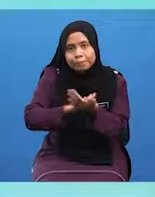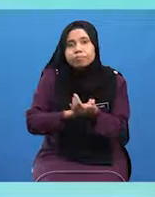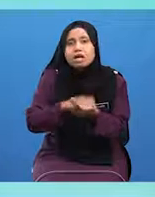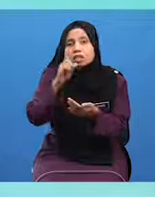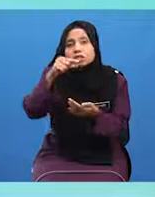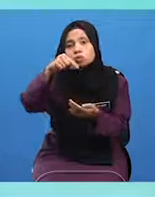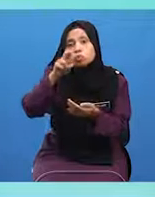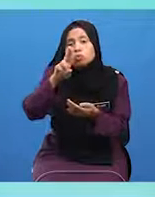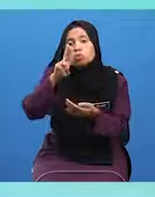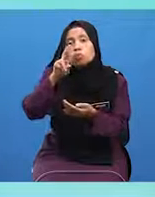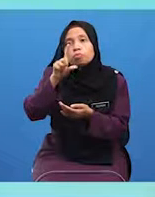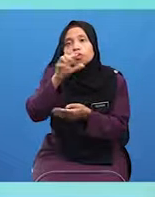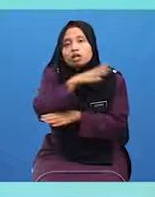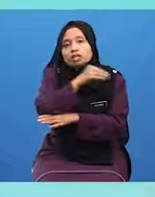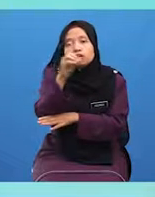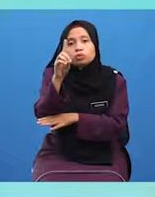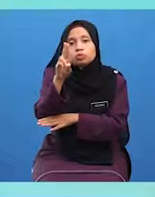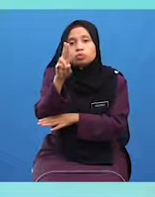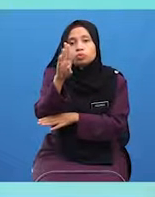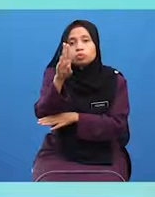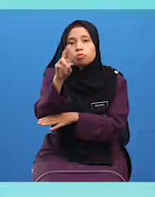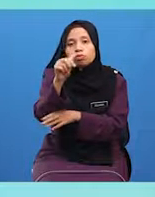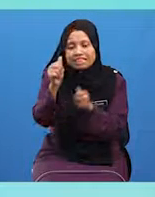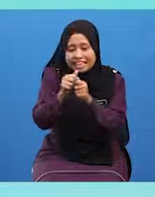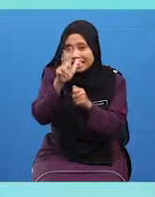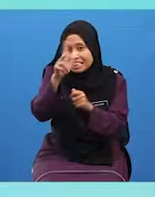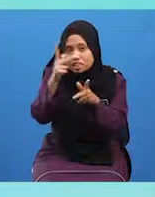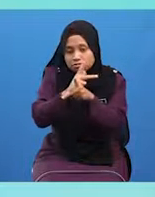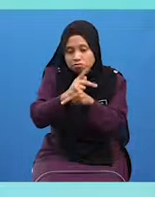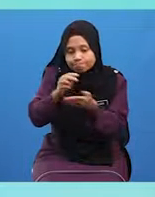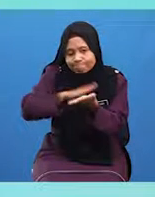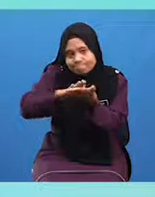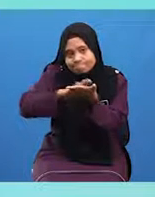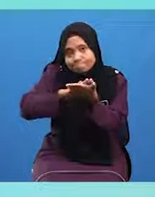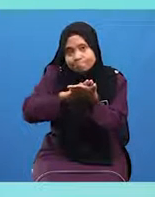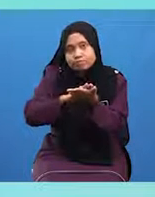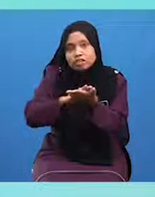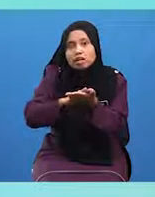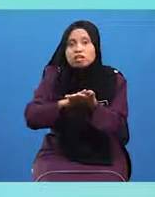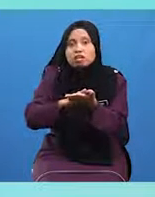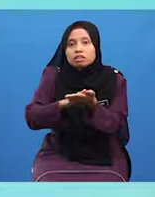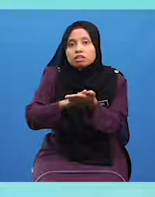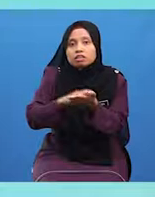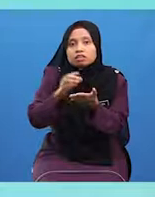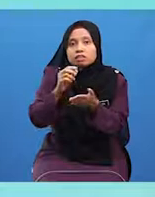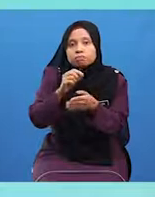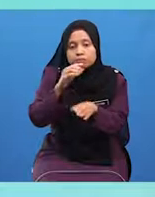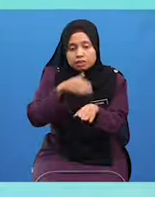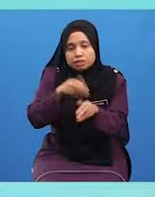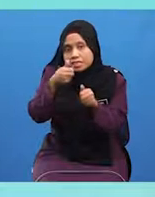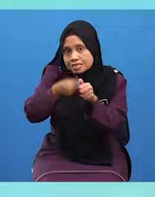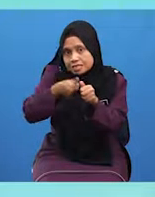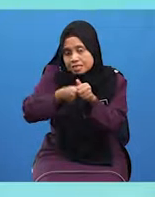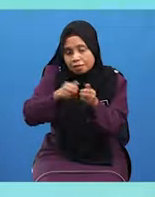kubul dan dubur Tiga kali sapuan Dengan menggunakan batu Atau daun yang bersih Dan kering Pada